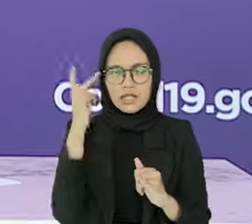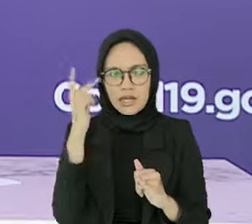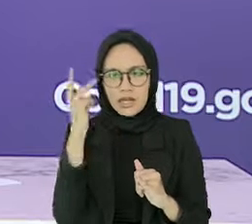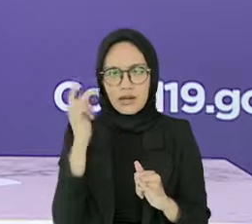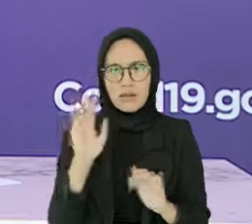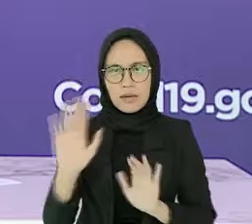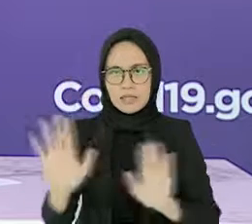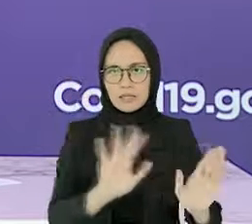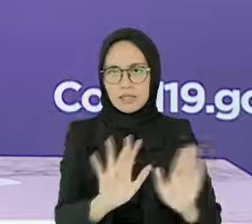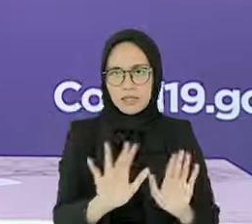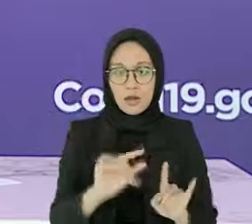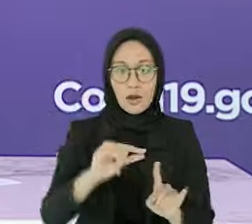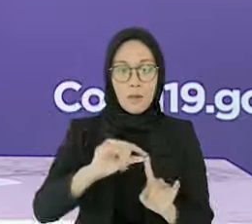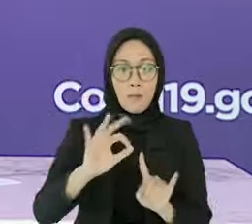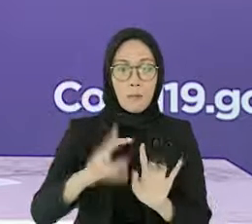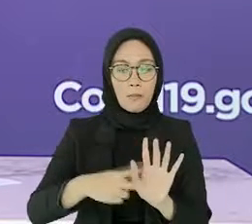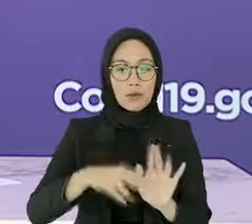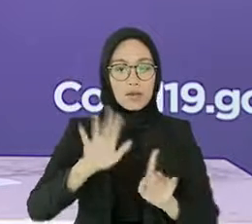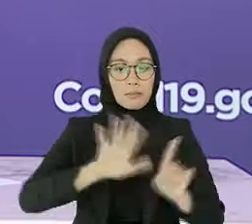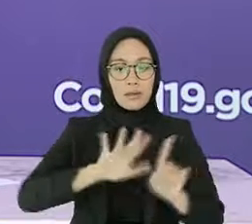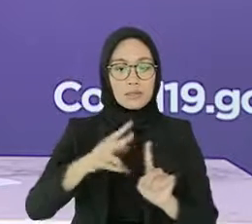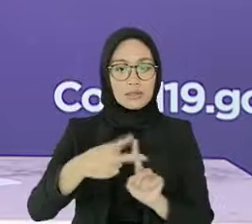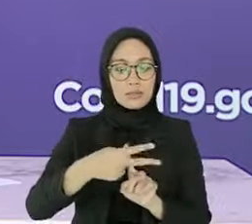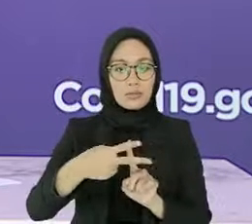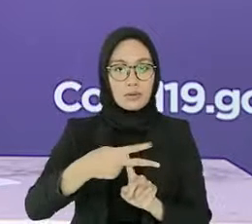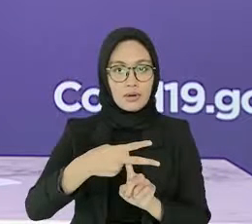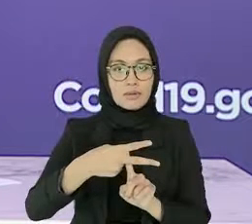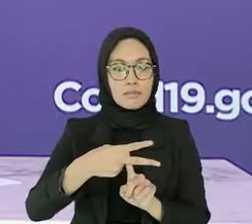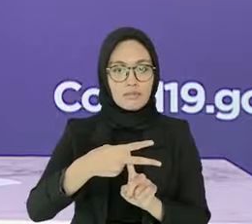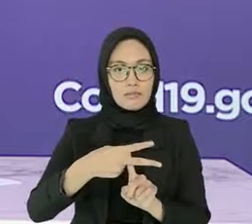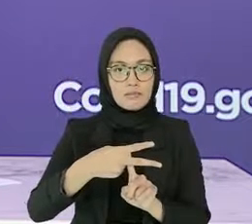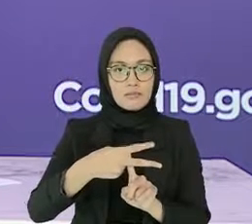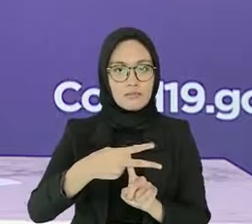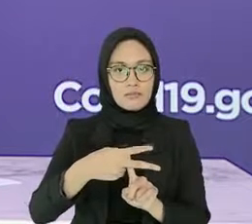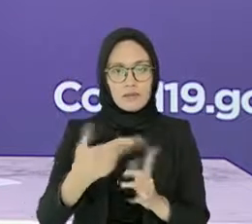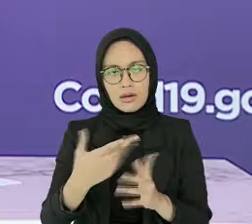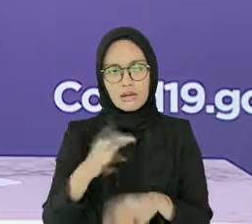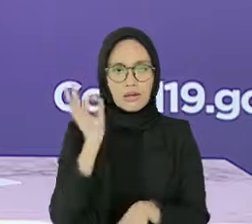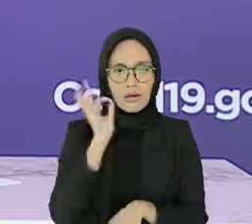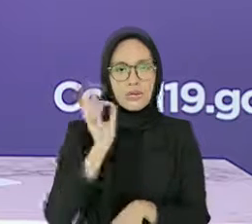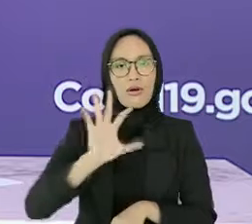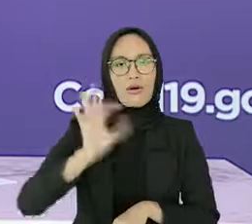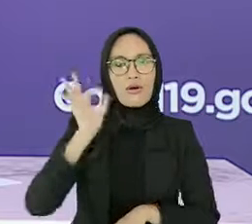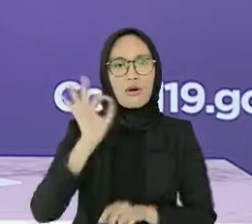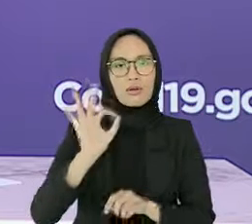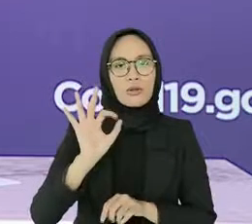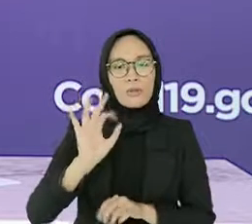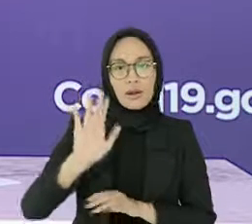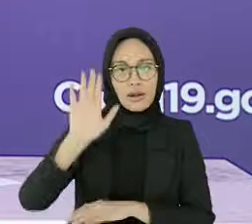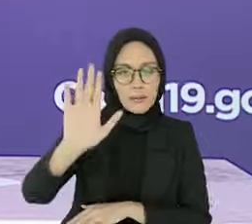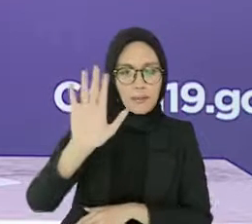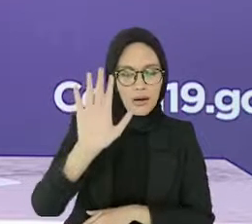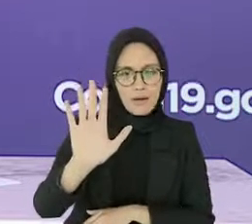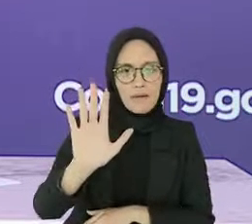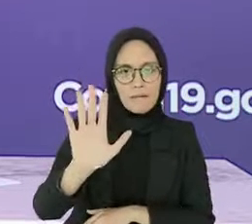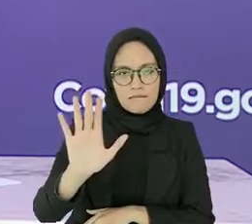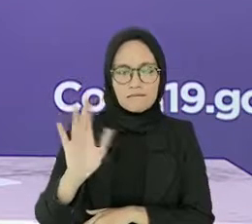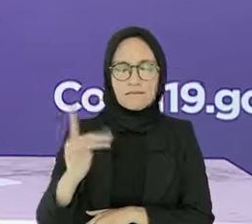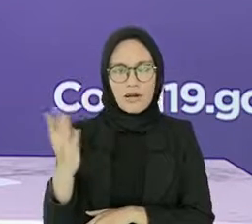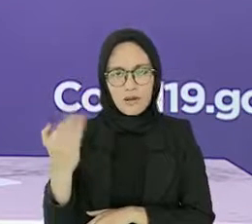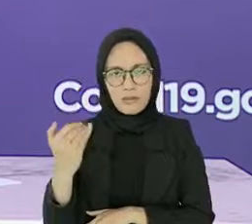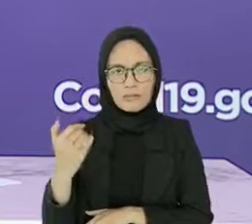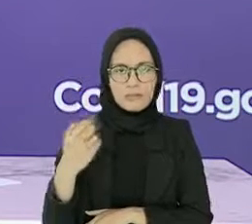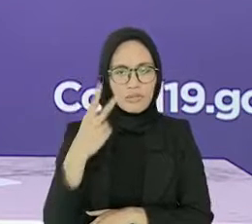pada tanggal 15 Oktober mendatang dengan penuh syukur, sukacita,